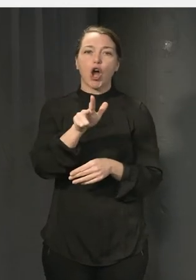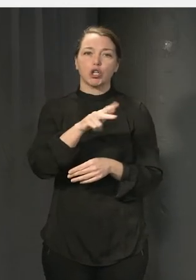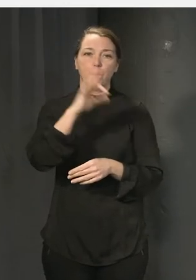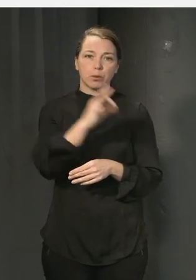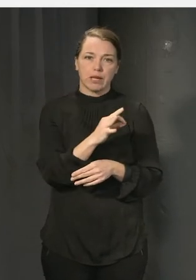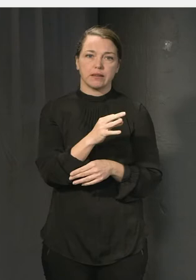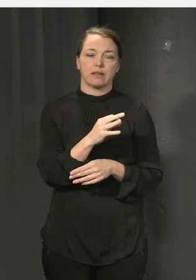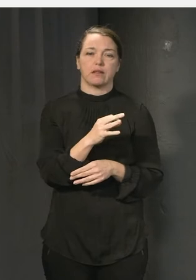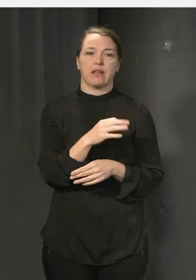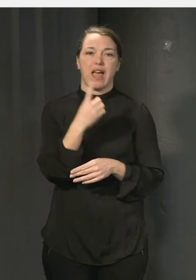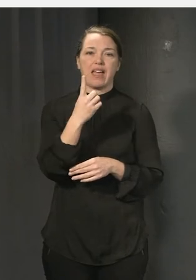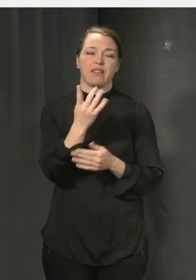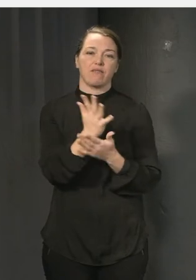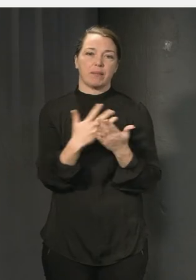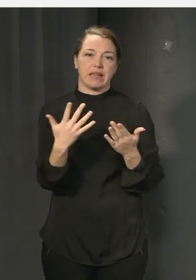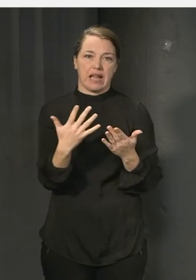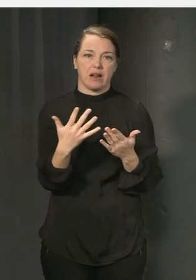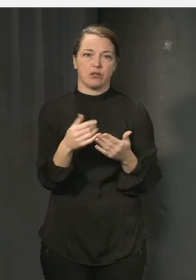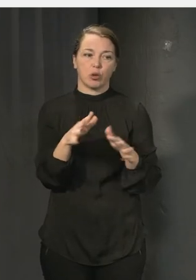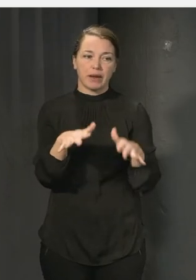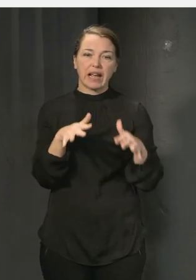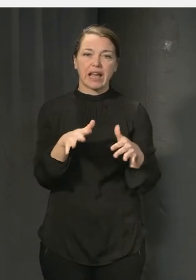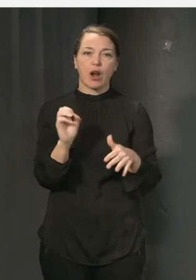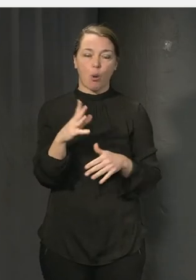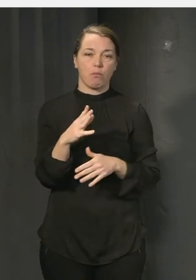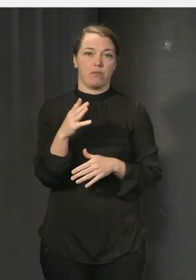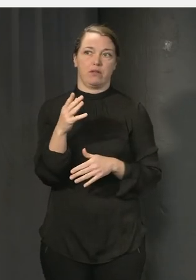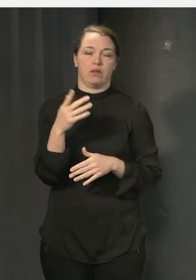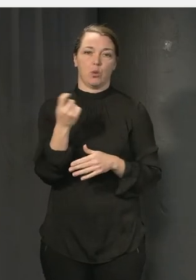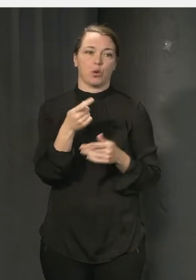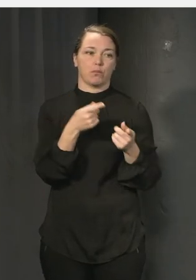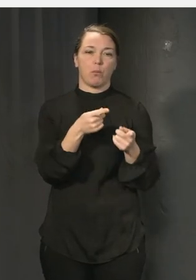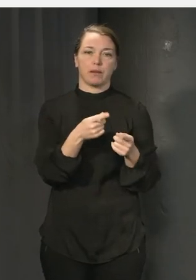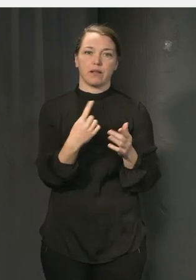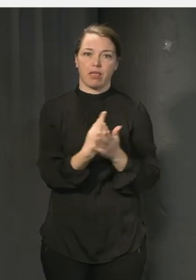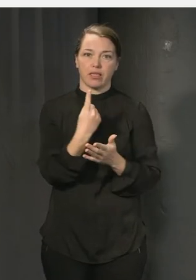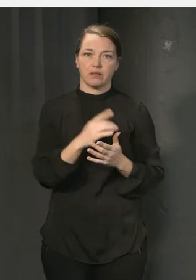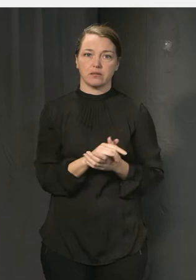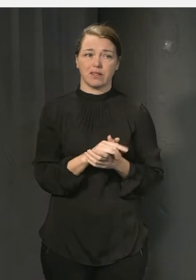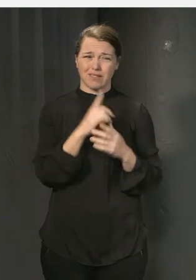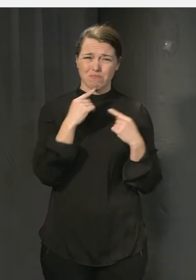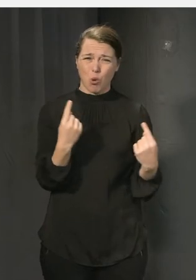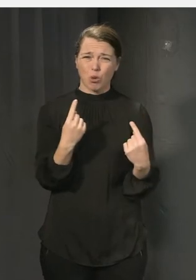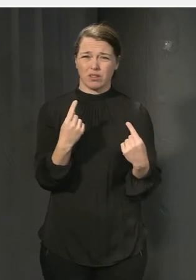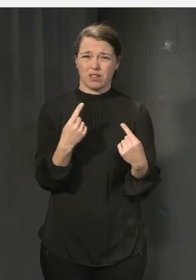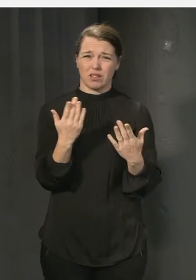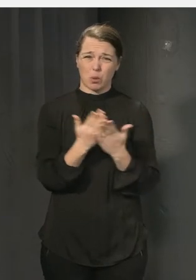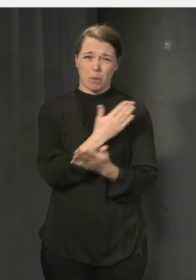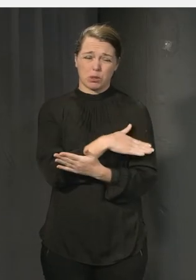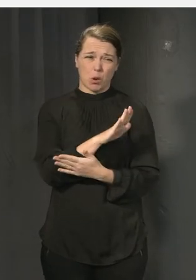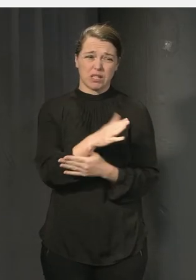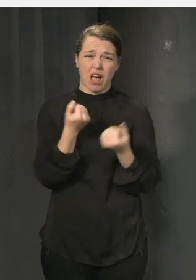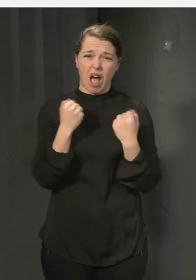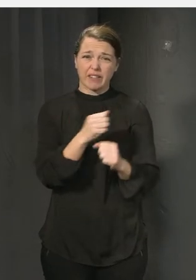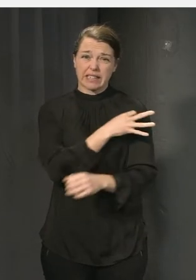femtedel då. Och det går ju både emot skolpersonalens handlingsplikt och alltså